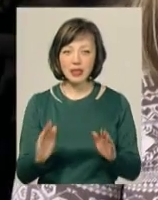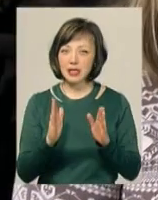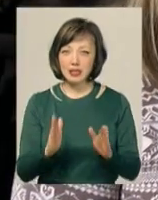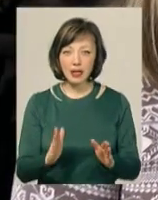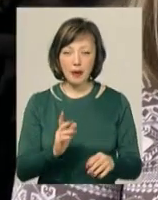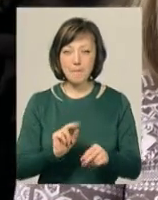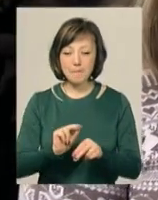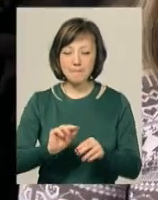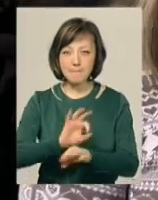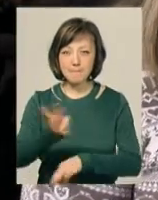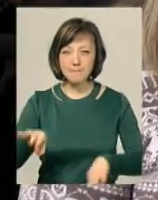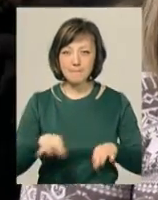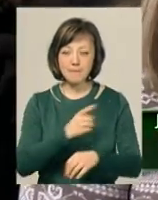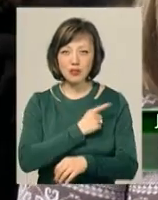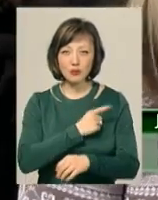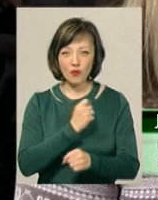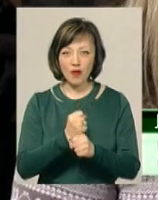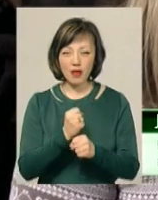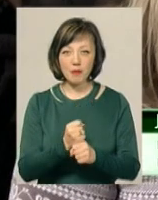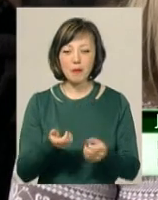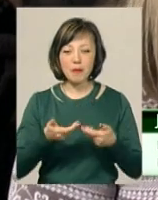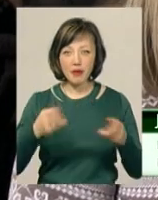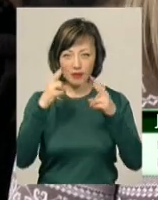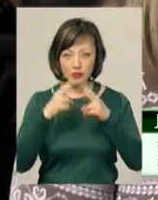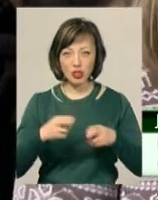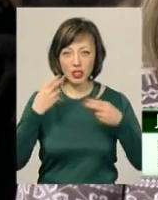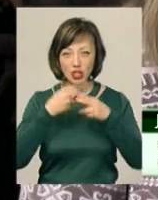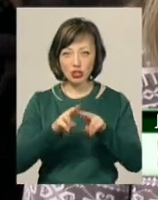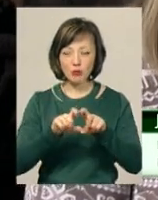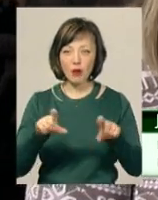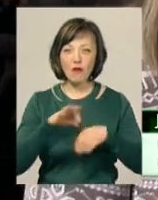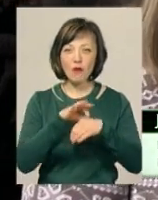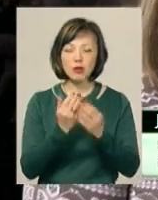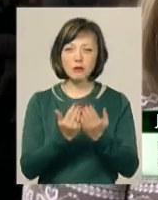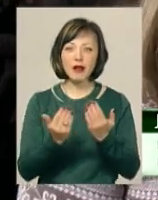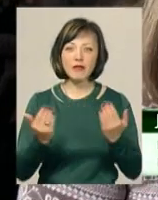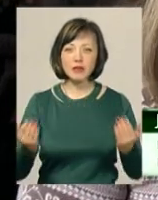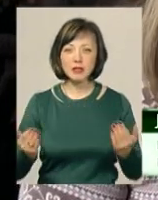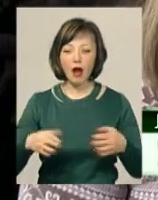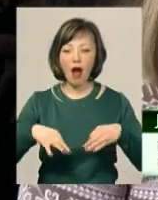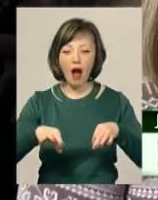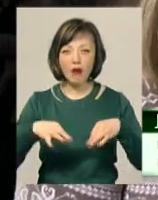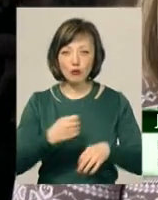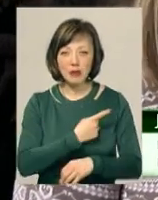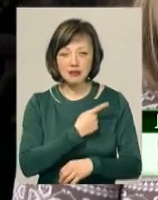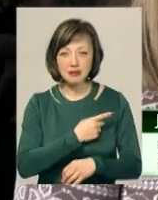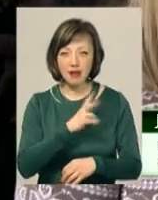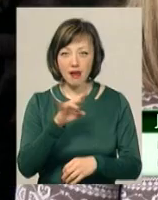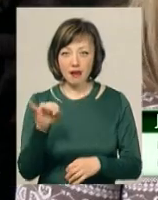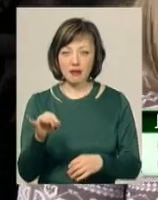тільки майструванням. Ми вивчаємо технічні об'єкти, водимо на виставки в автомайстерні,